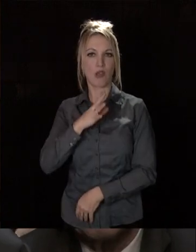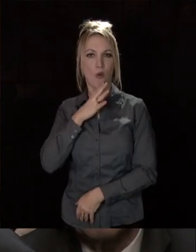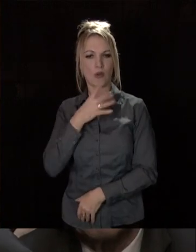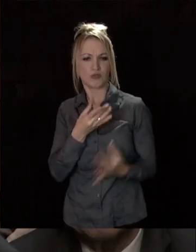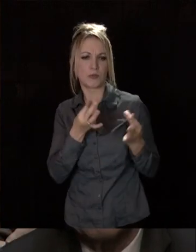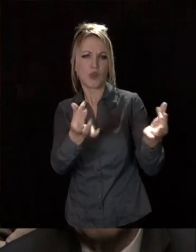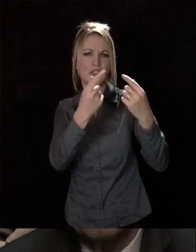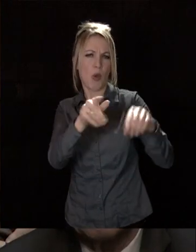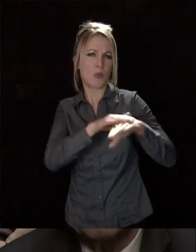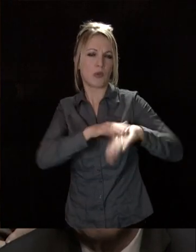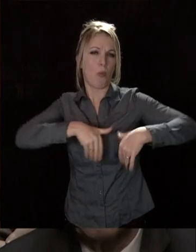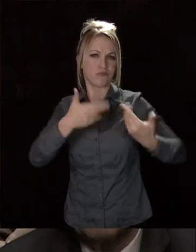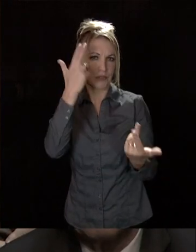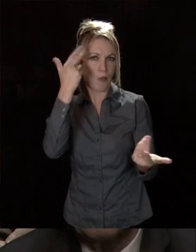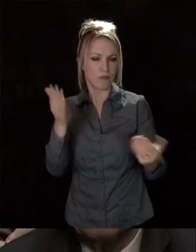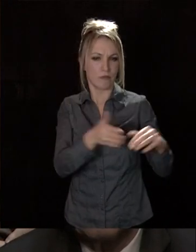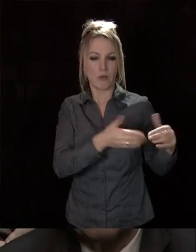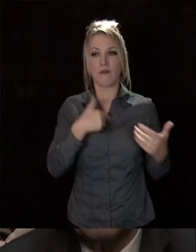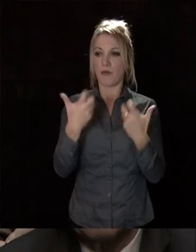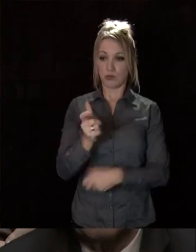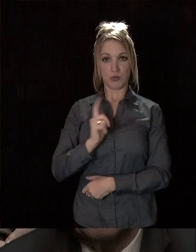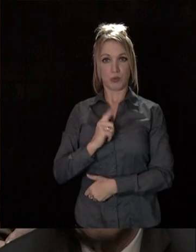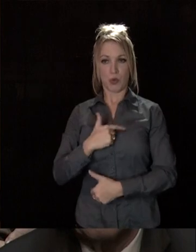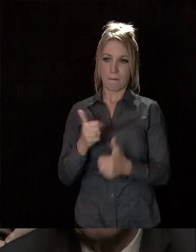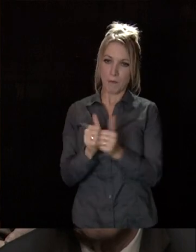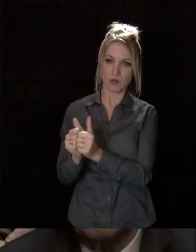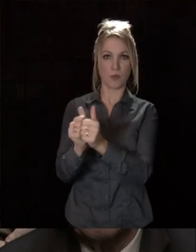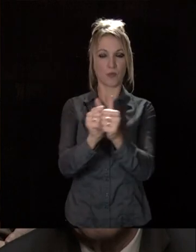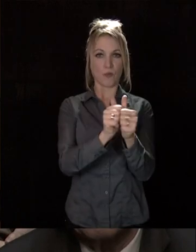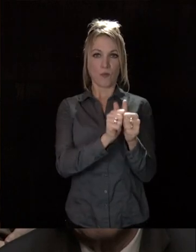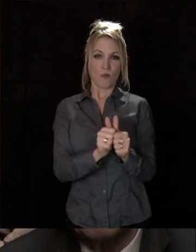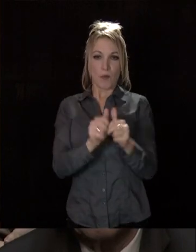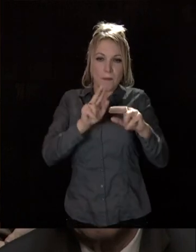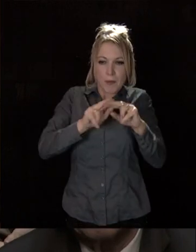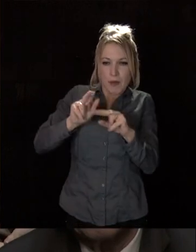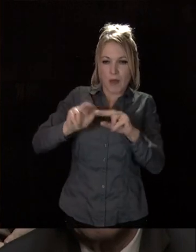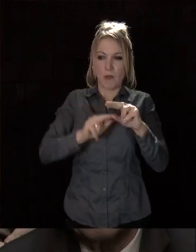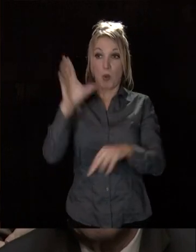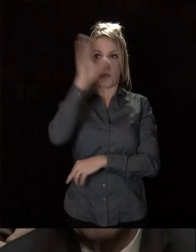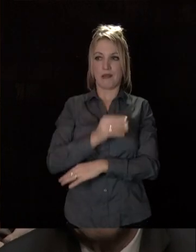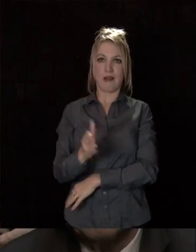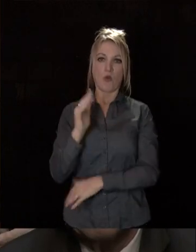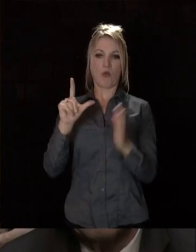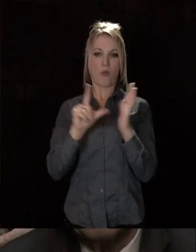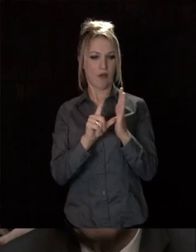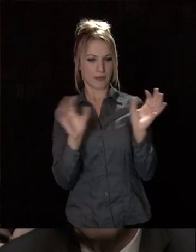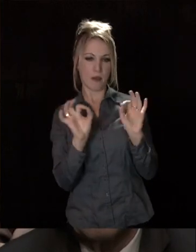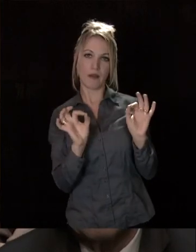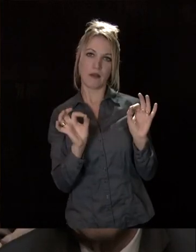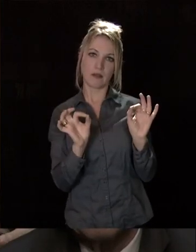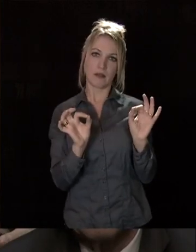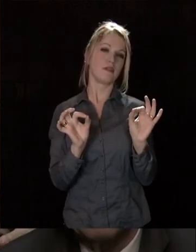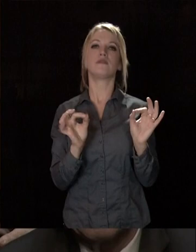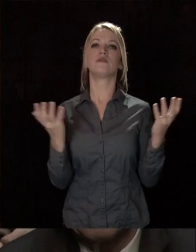politique, mais peu importe, parce que nous avons voulu, conjointement, réparer un oubli de la loi, à savoir